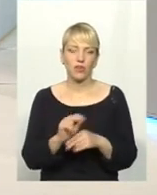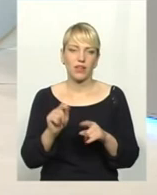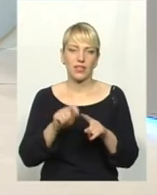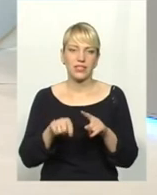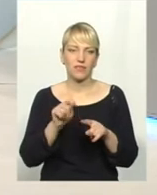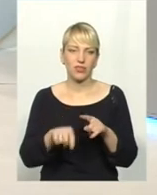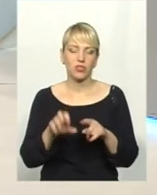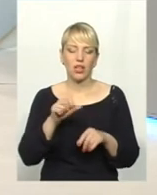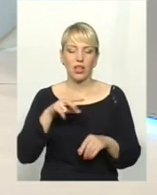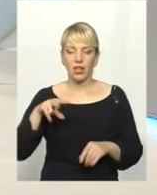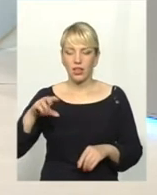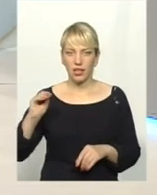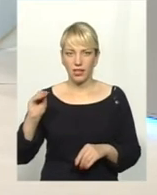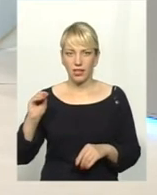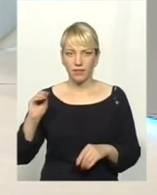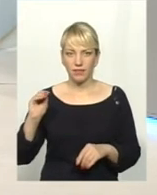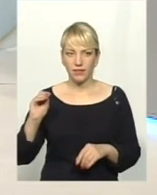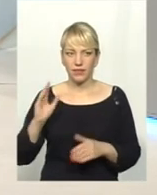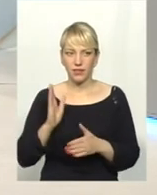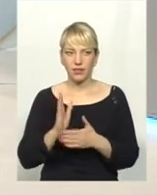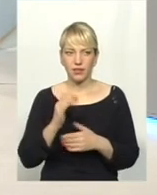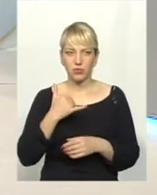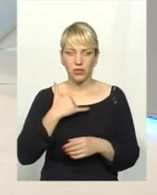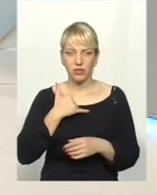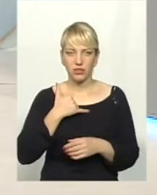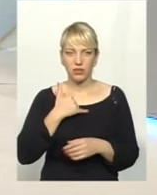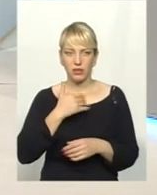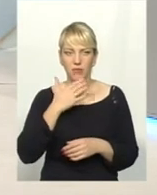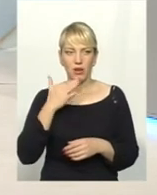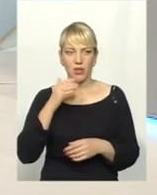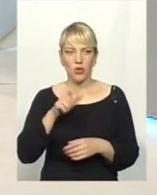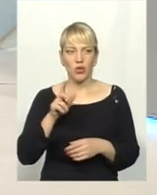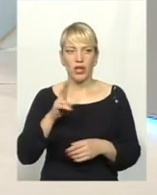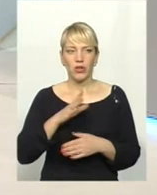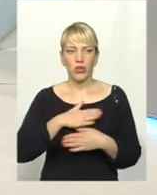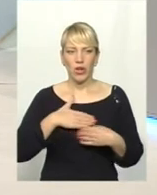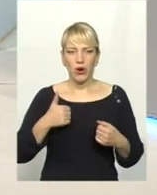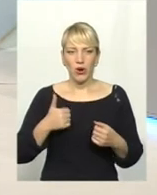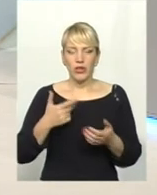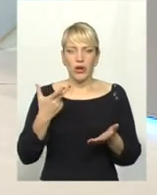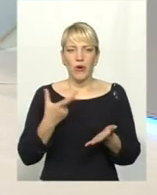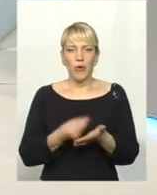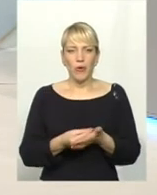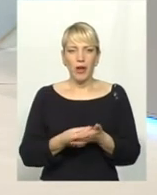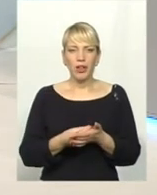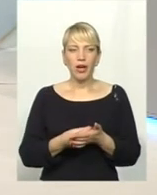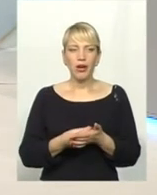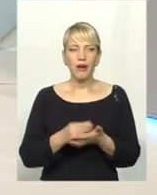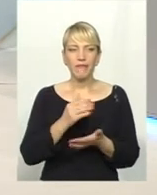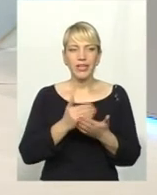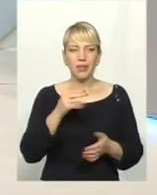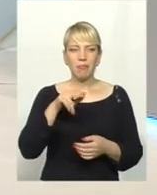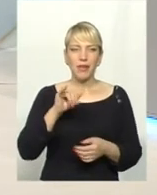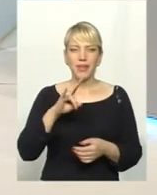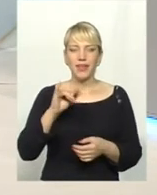є в нас багато людей, які не хочуть отримати той укул кожні